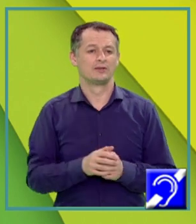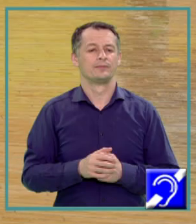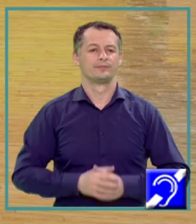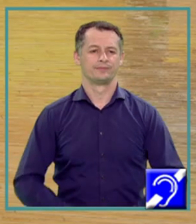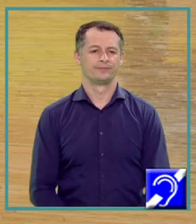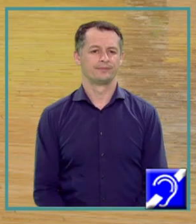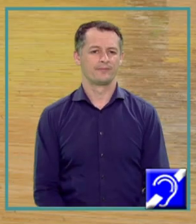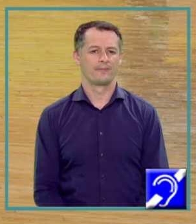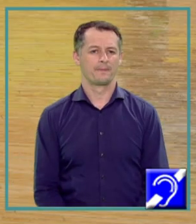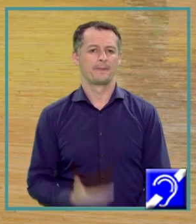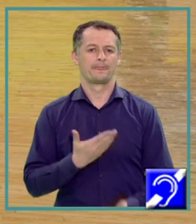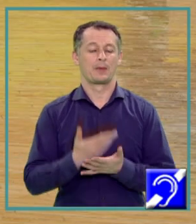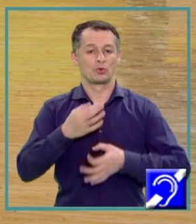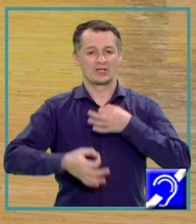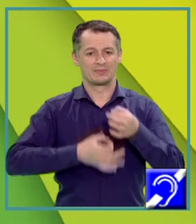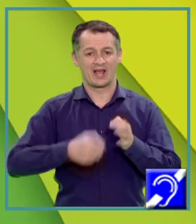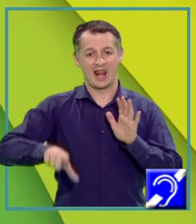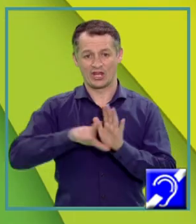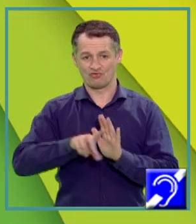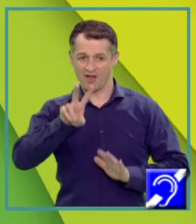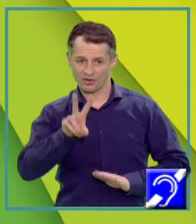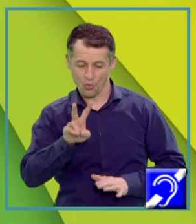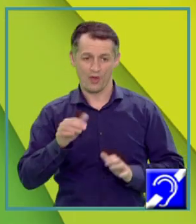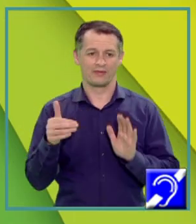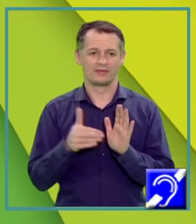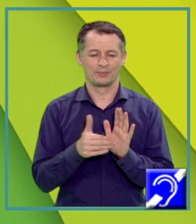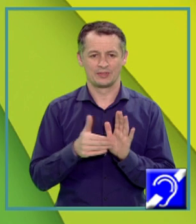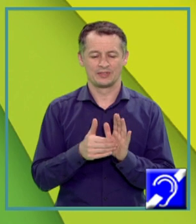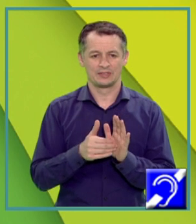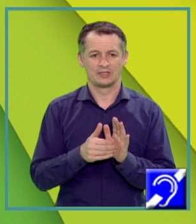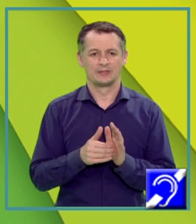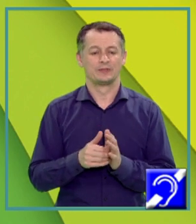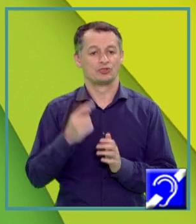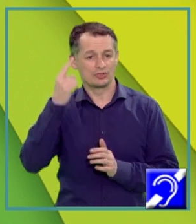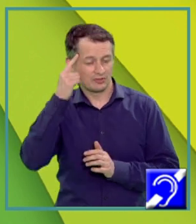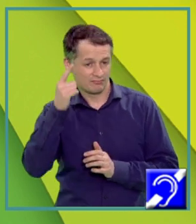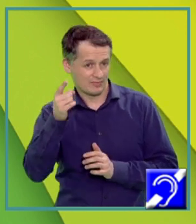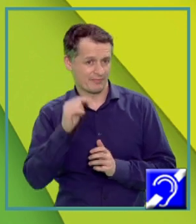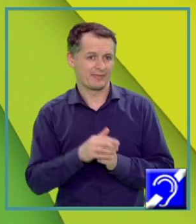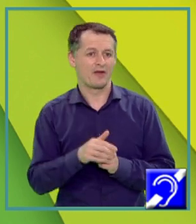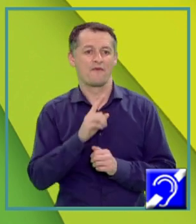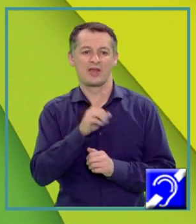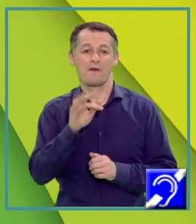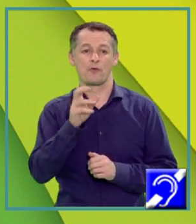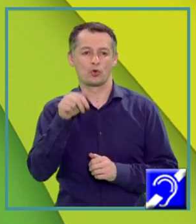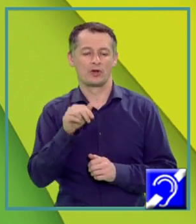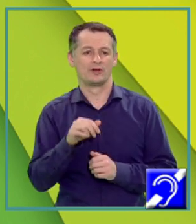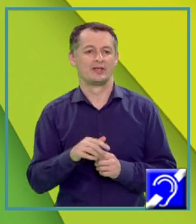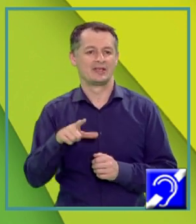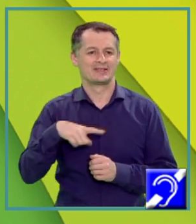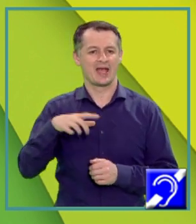extern. Pentru a explica legea a doua, să considerăm că fiecare foton incident este